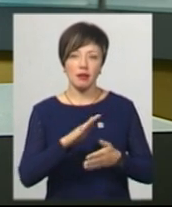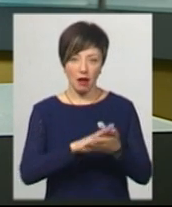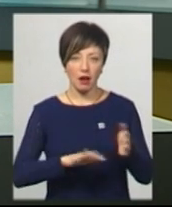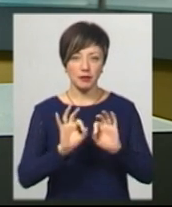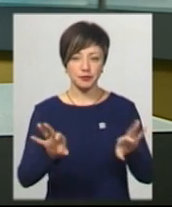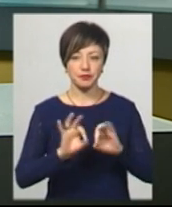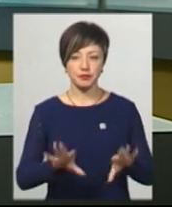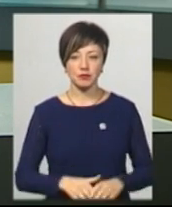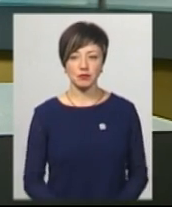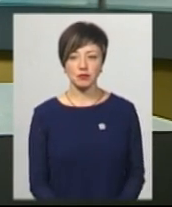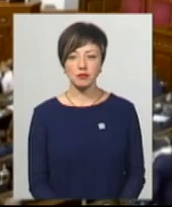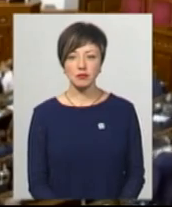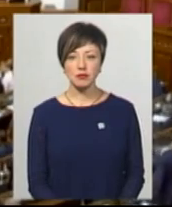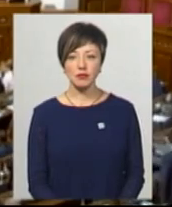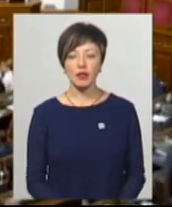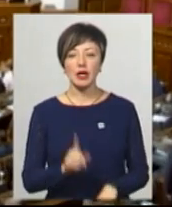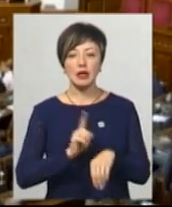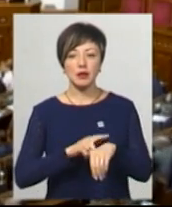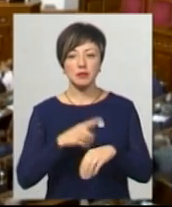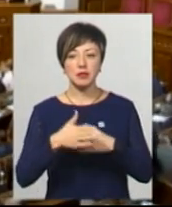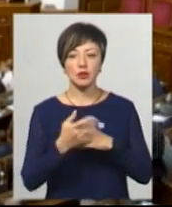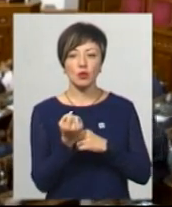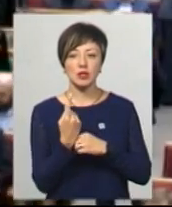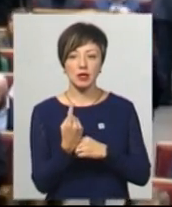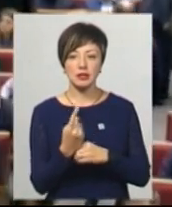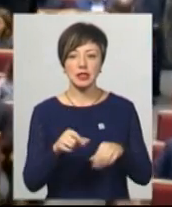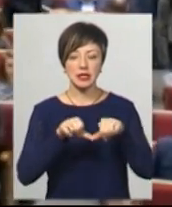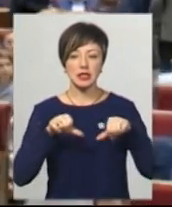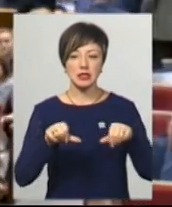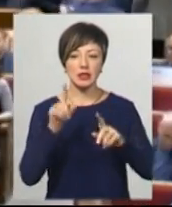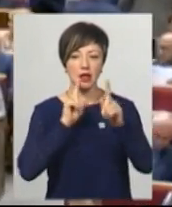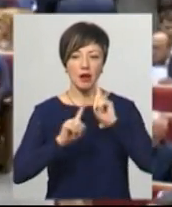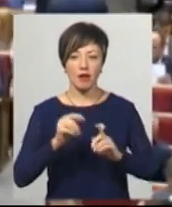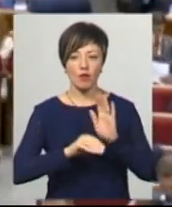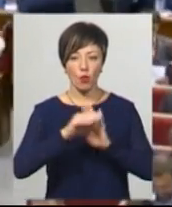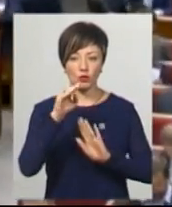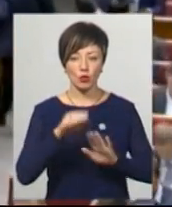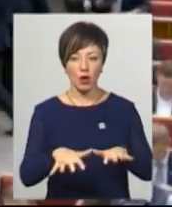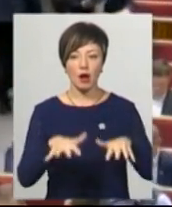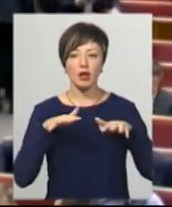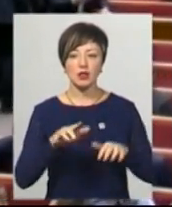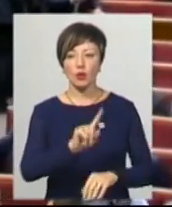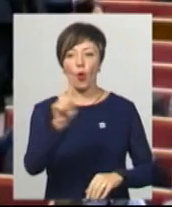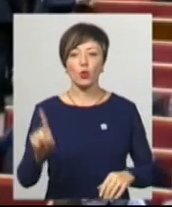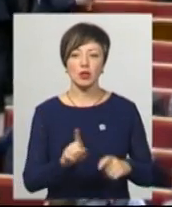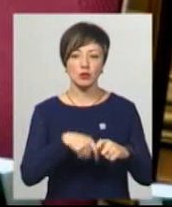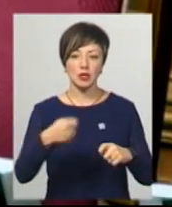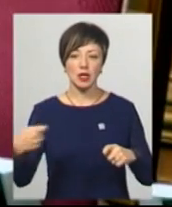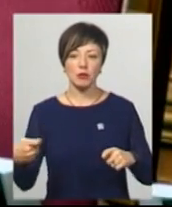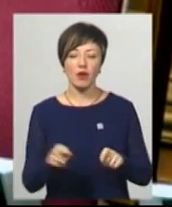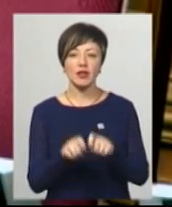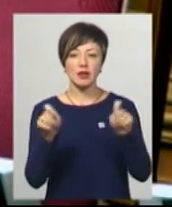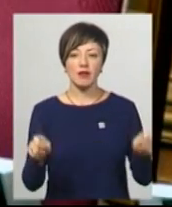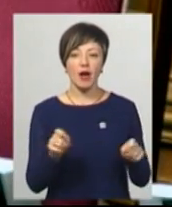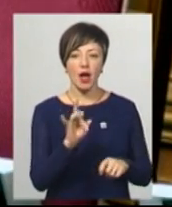розкаже. На годиннику близько 11-ї засідання Верховної Ради з майже годинною затримкою, відкриває спікер Дмитро